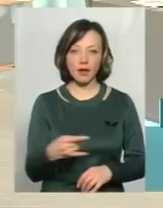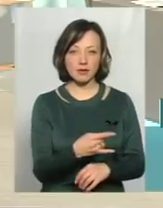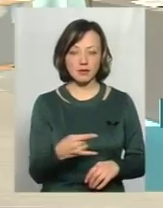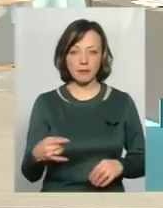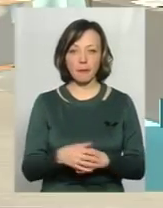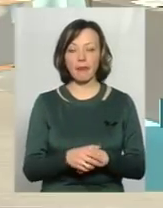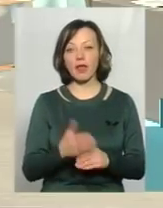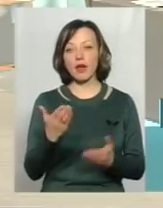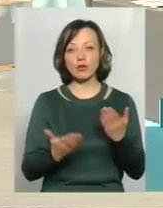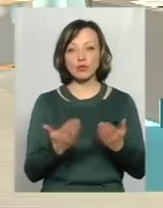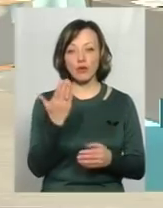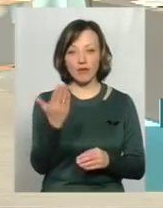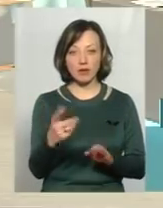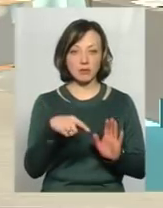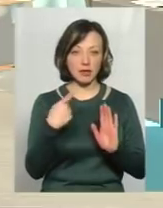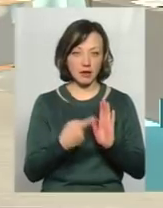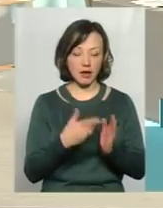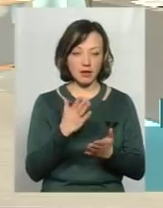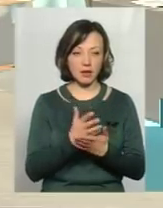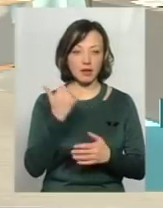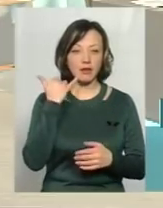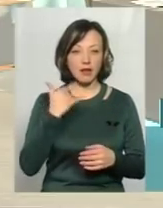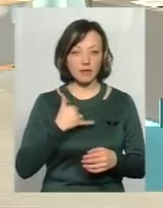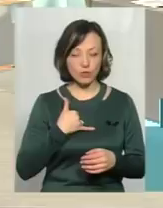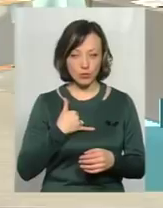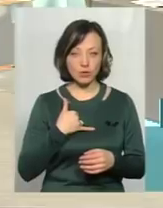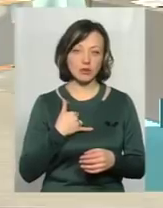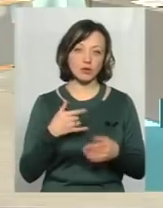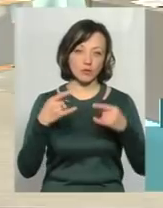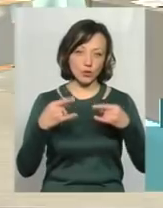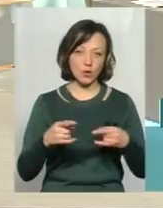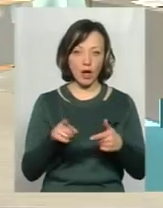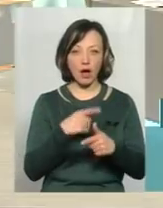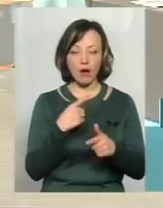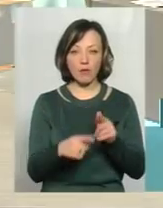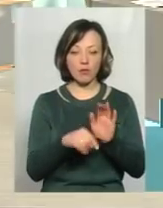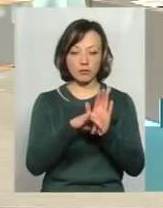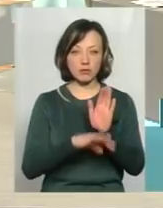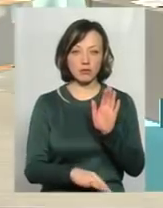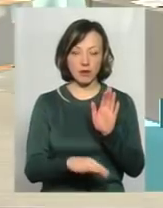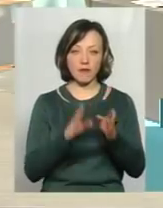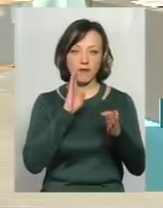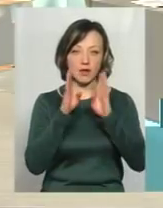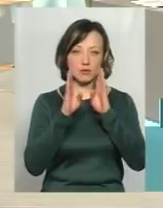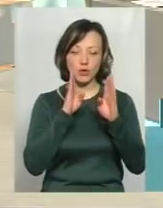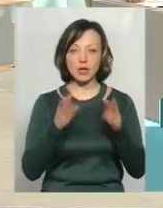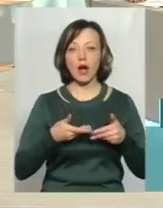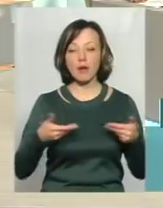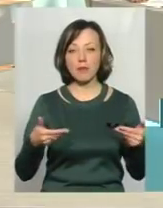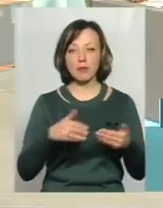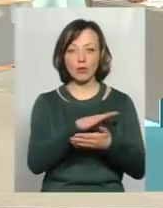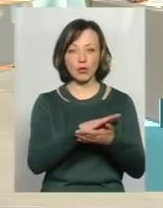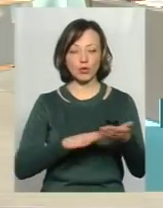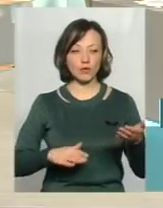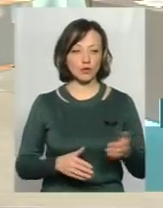Отож, якщо маєте питання, телефонуйте на телефони, які бачите на ваших екранах, або дописуйте у Фейсбуці. А ми продовжуємо.